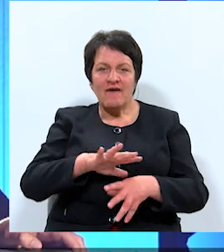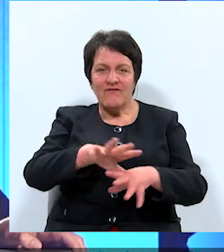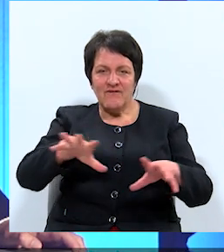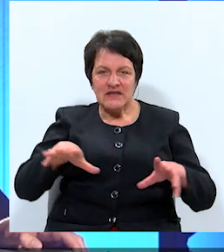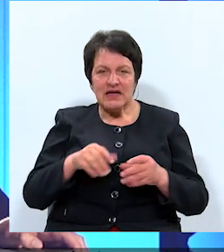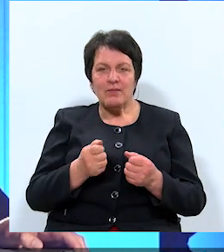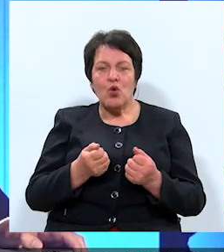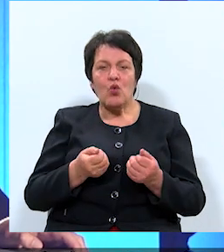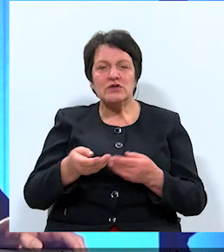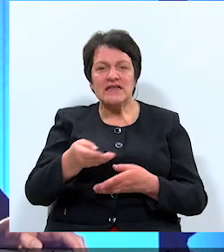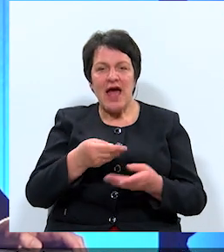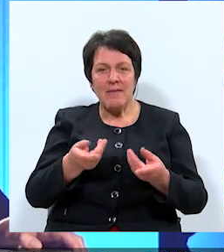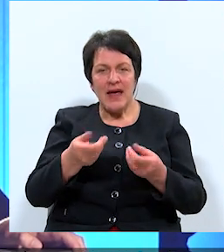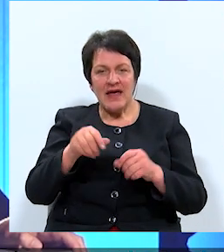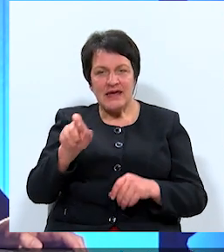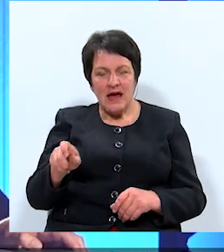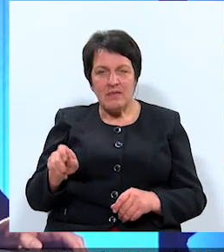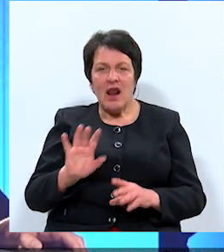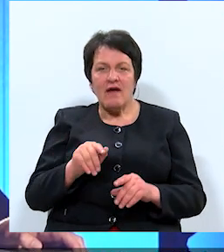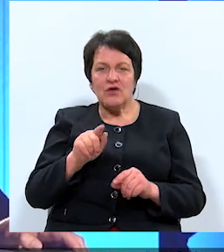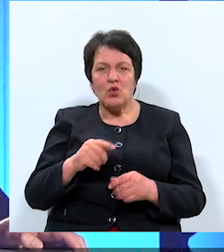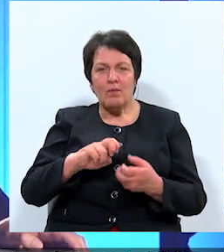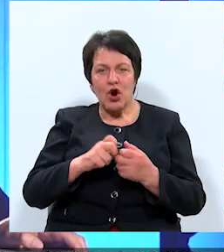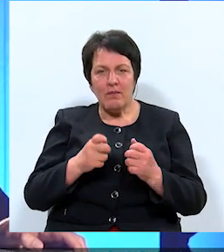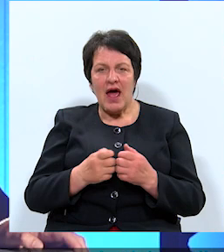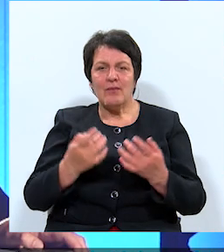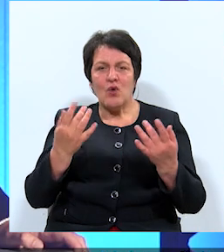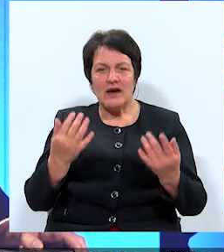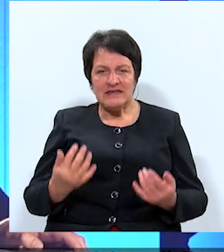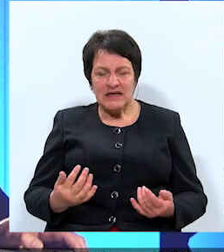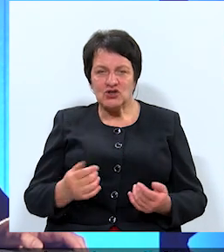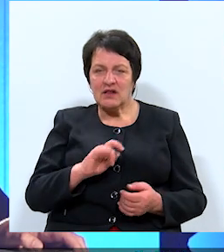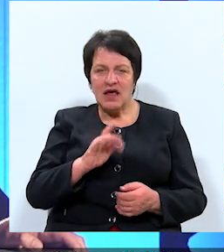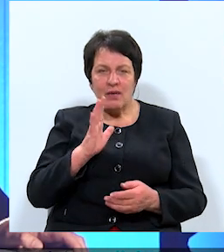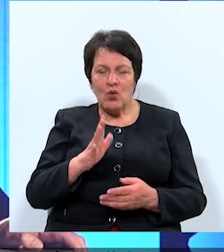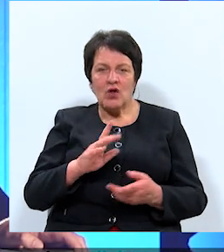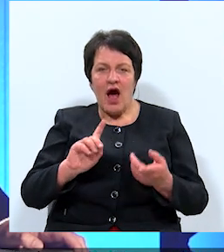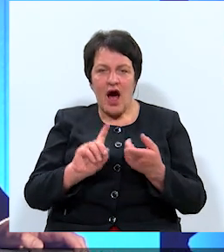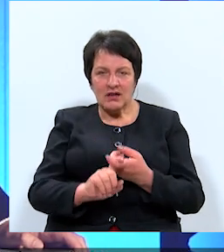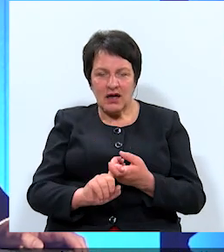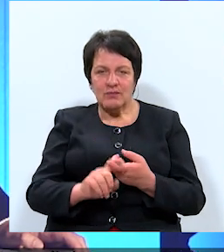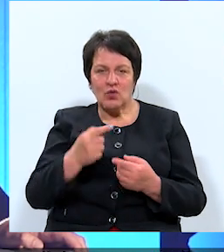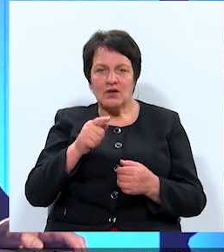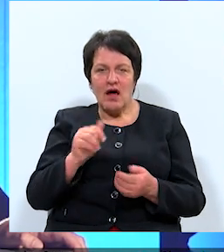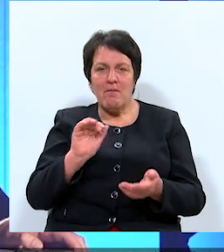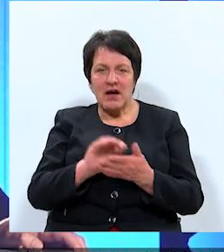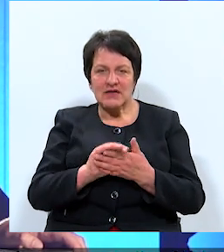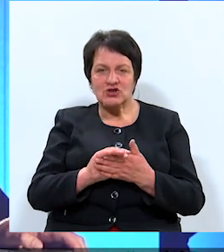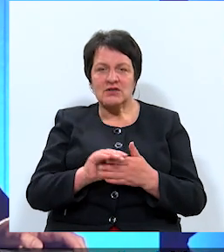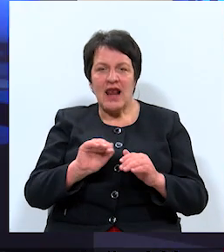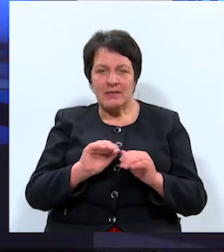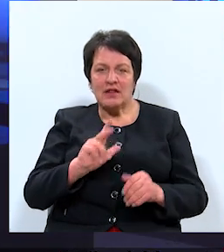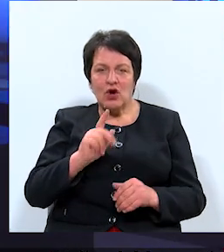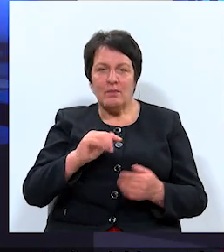uzņēmēm, lai viņu problēmu risināšana nebūtu atkarība no tā pazīšanas līmeņa Daugavpils